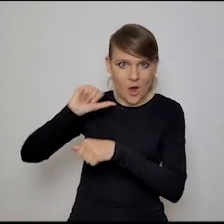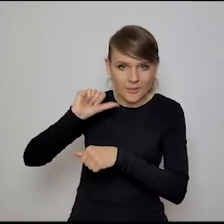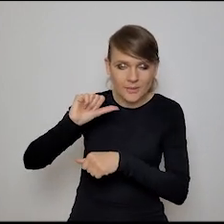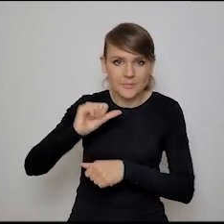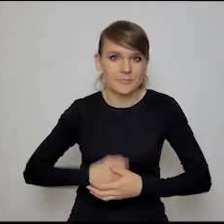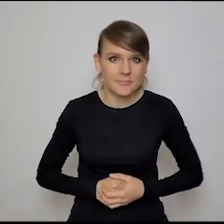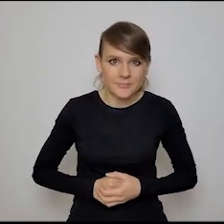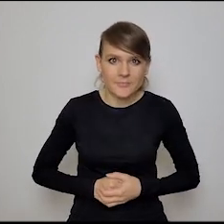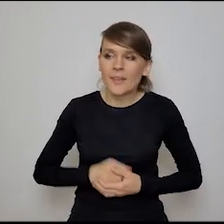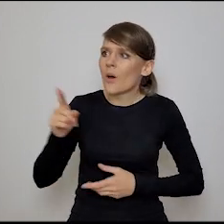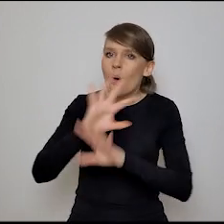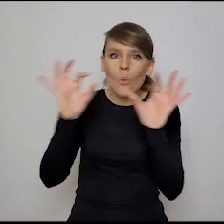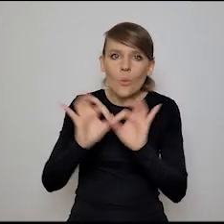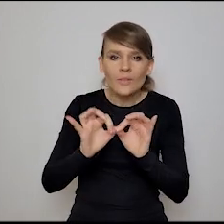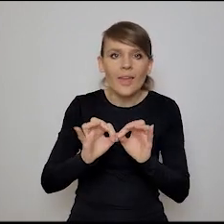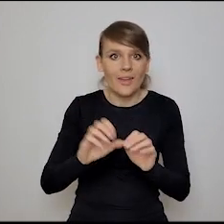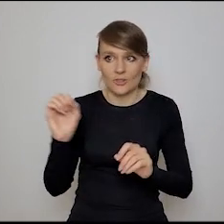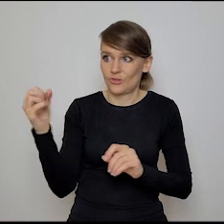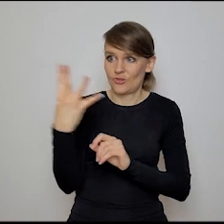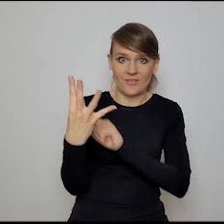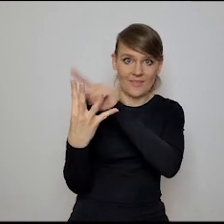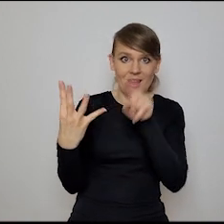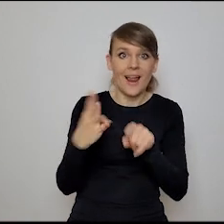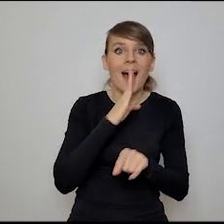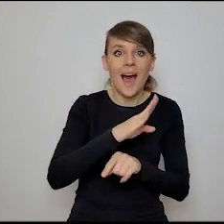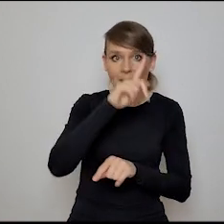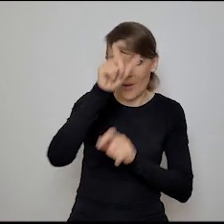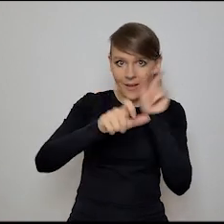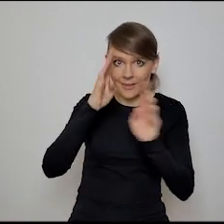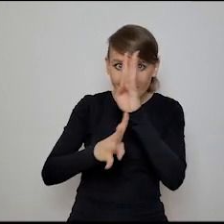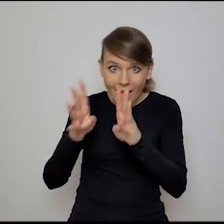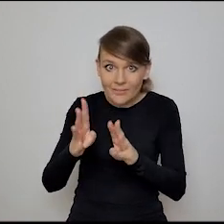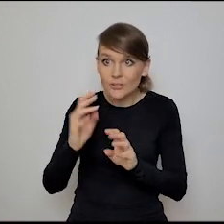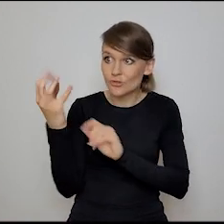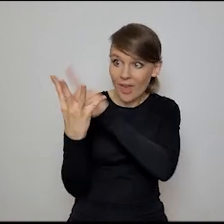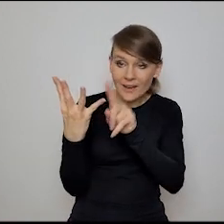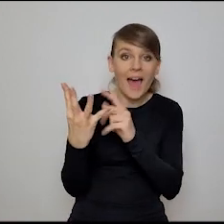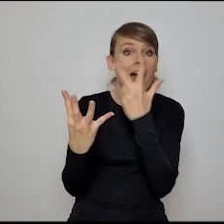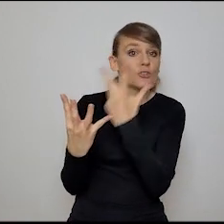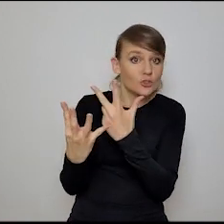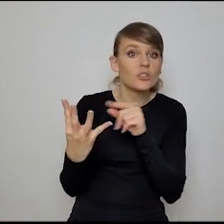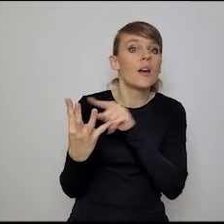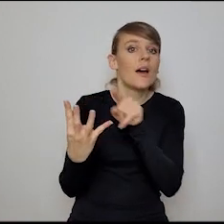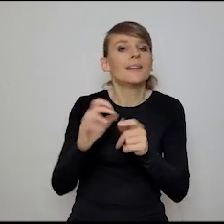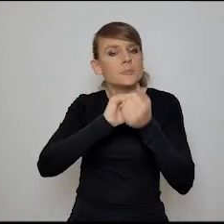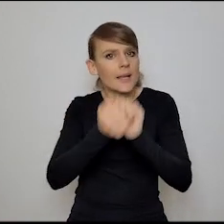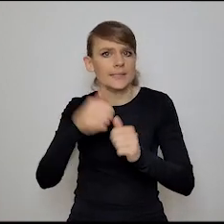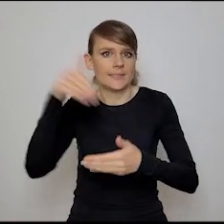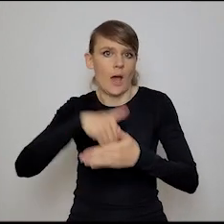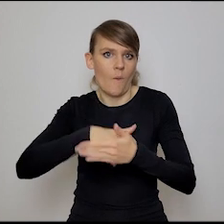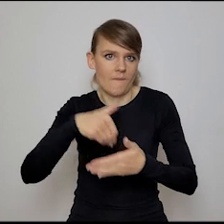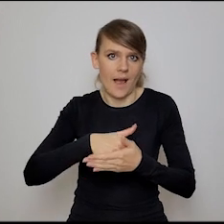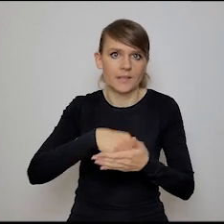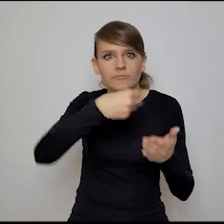generalnie trzech na czterech amerykańskich konsumentów radykalnie zmieniło swoje zachowania